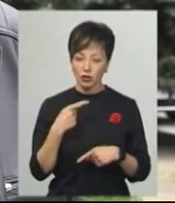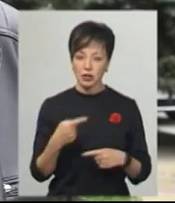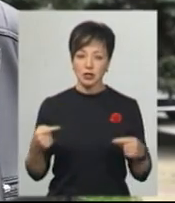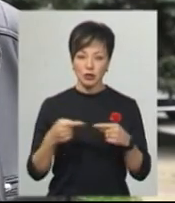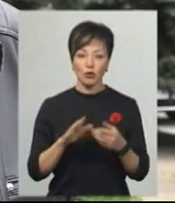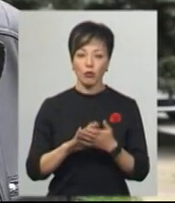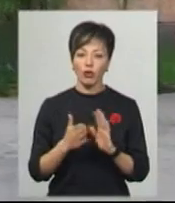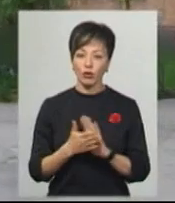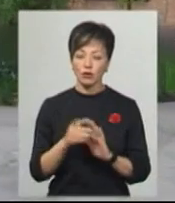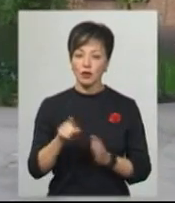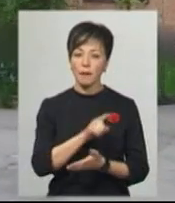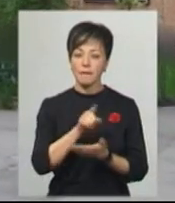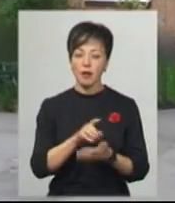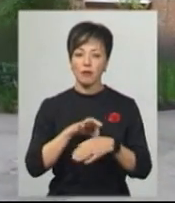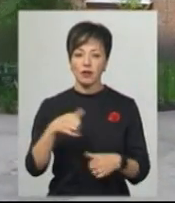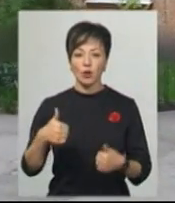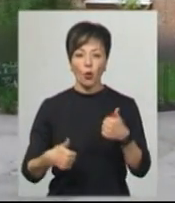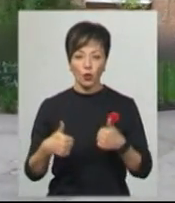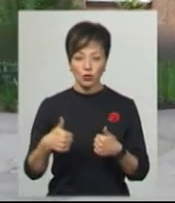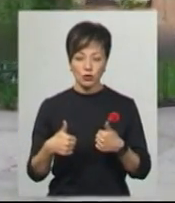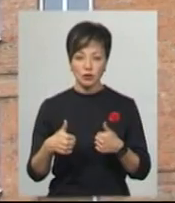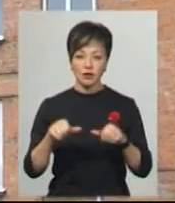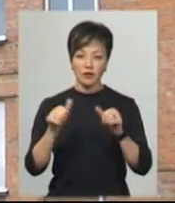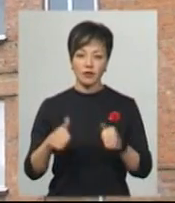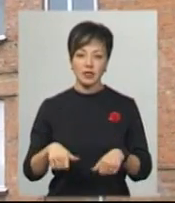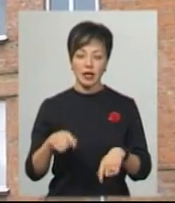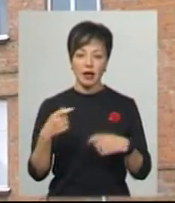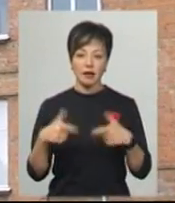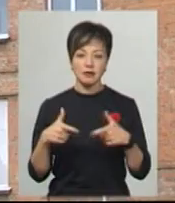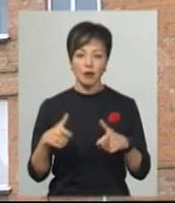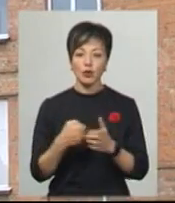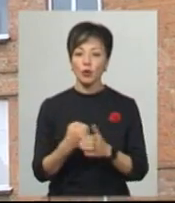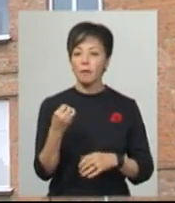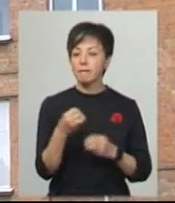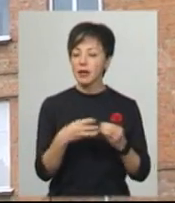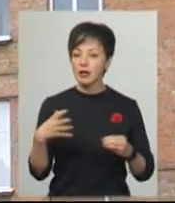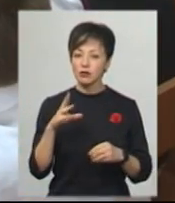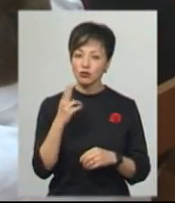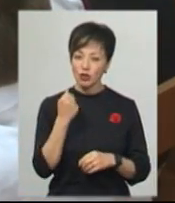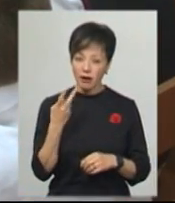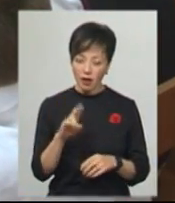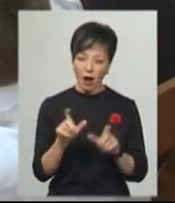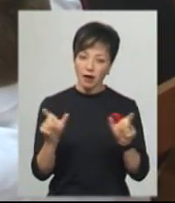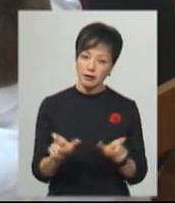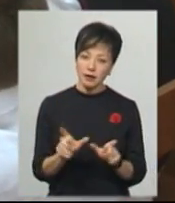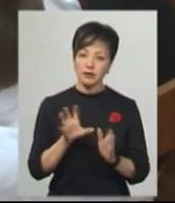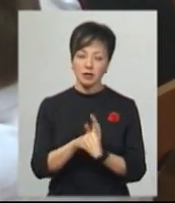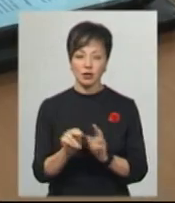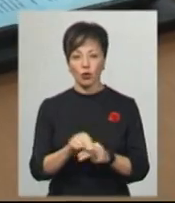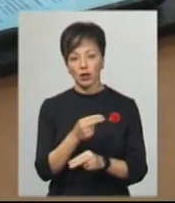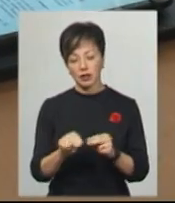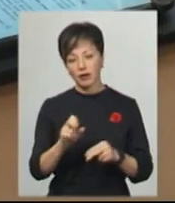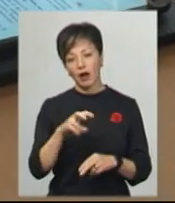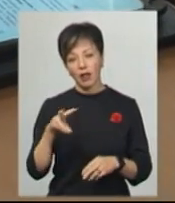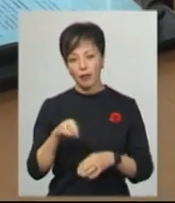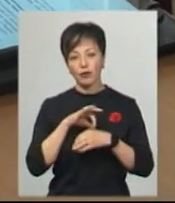згідно положення, вони мали провести конкурсний відбір у вигляді іспитів до 15 червня. Додає, карантин вніс свої корективи,